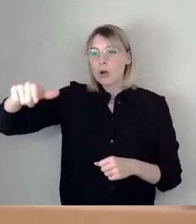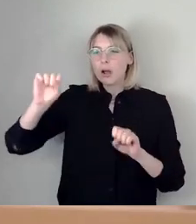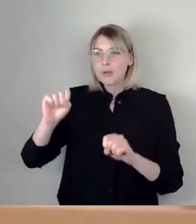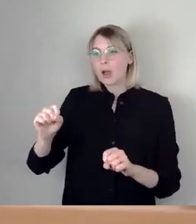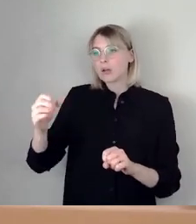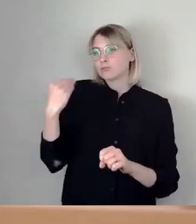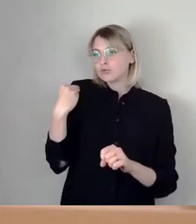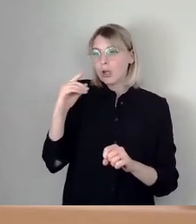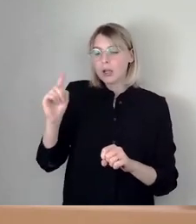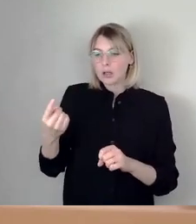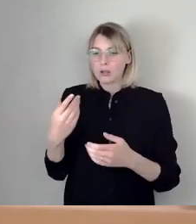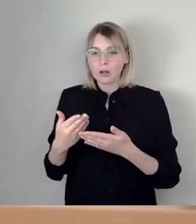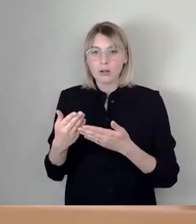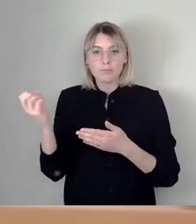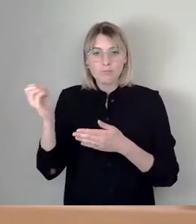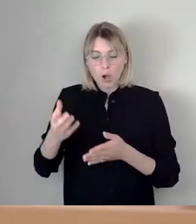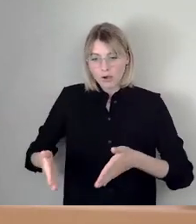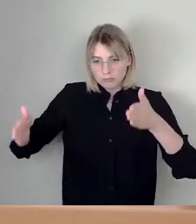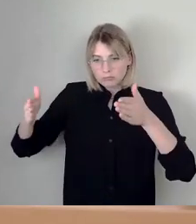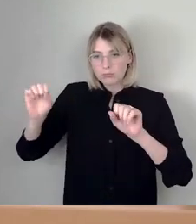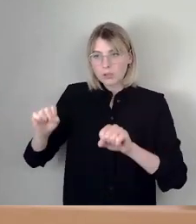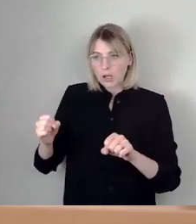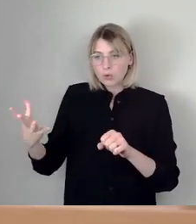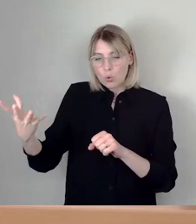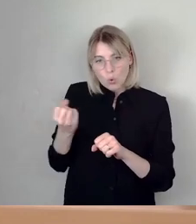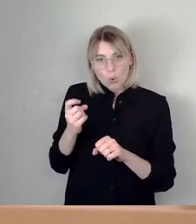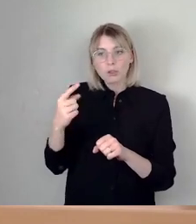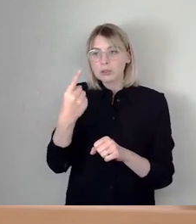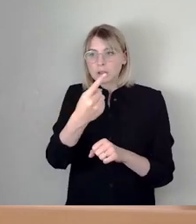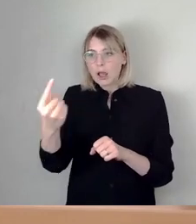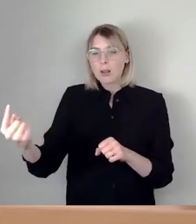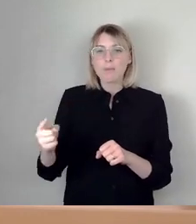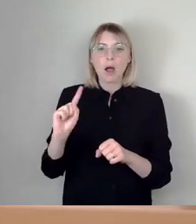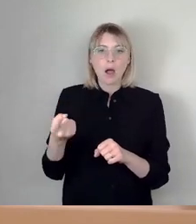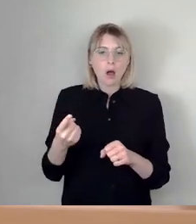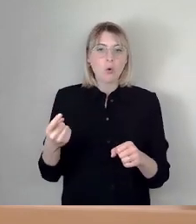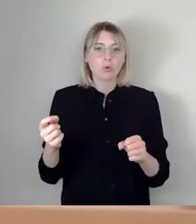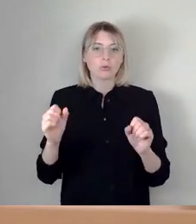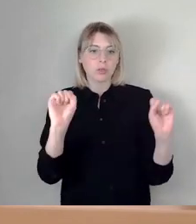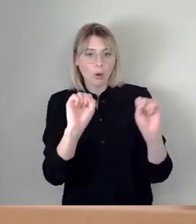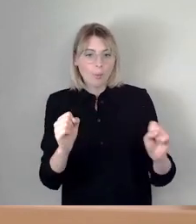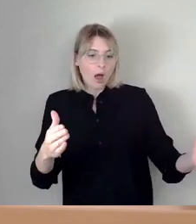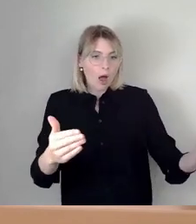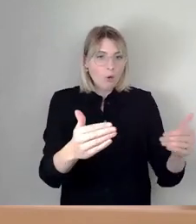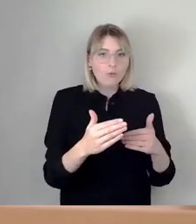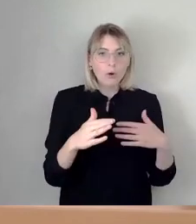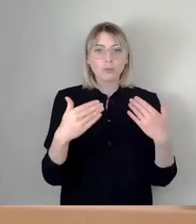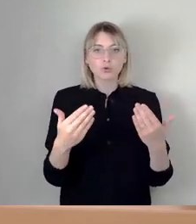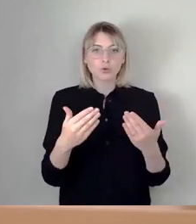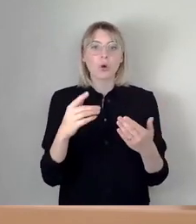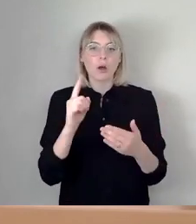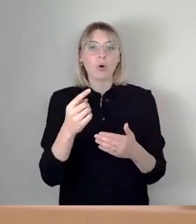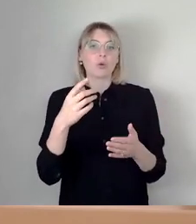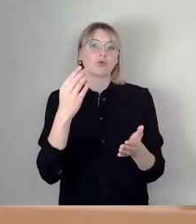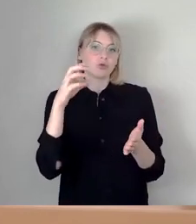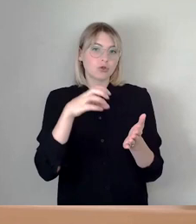Müllsack holen können, Abfälle aufsammeln. Dafür gibt es auch Handschuhe und das wird dann auf Kosten der Stadt bereumt, allerdings auch